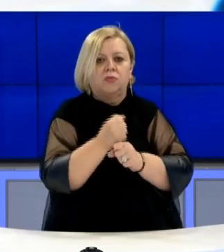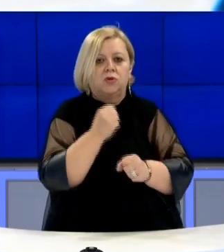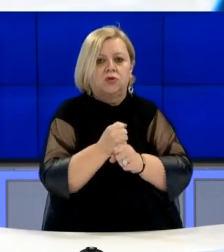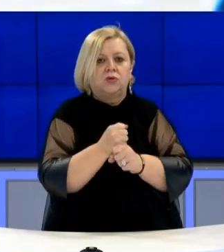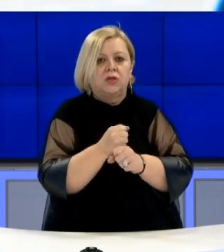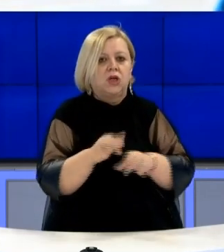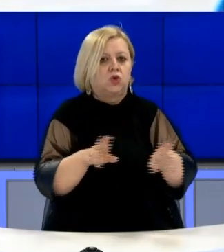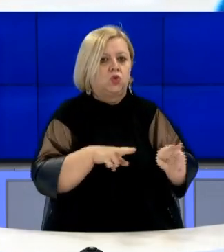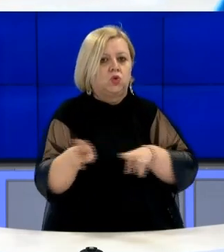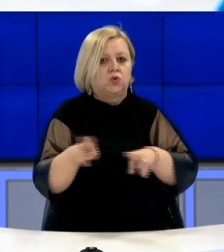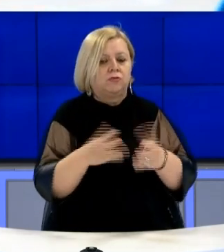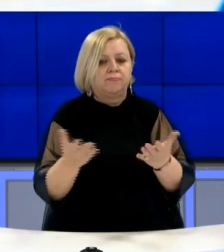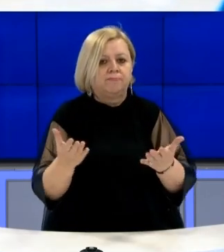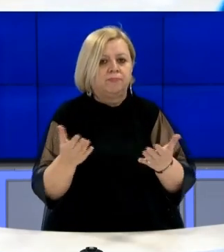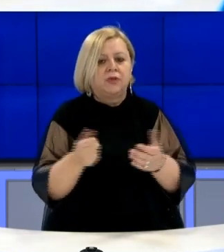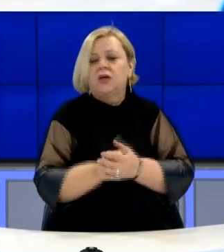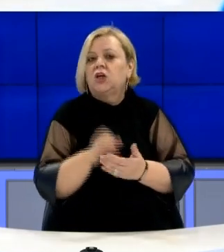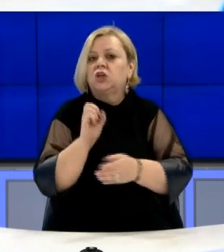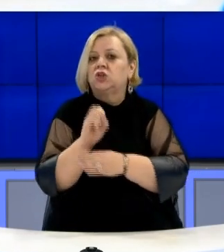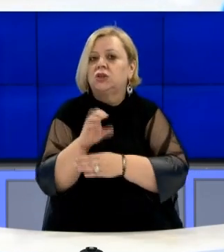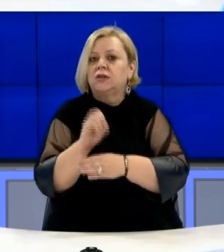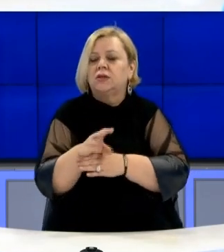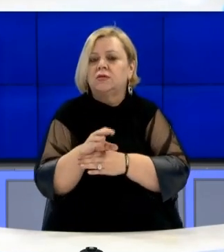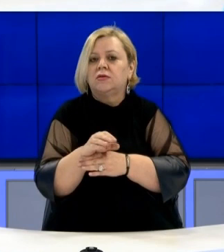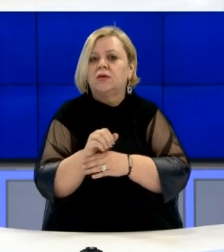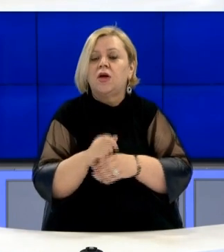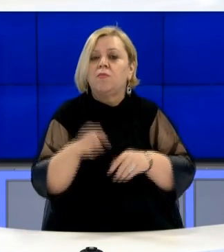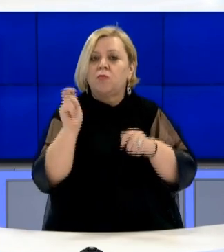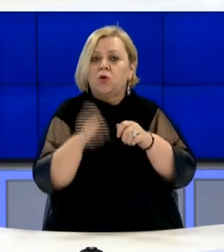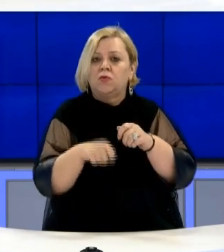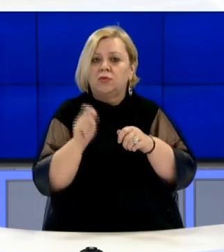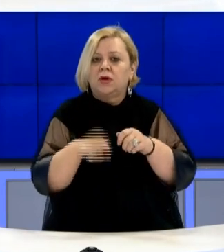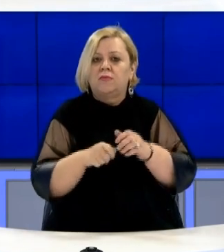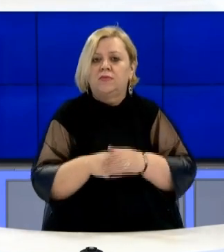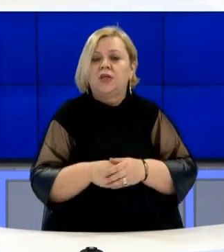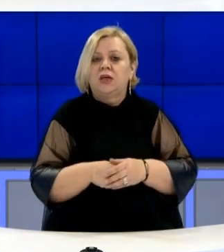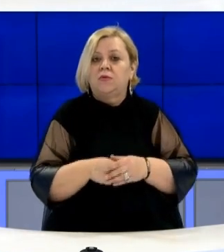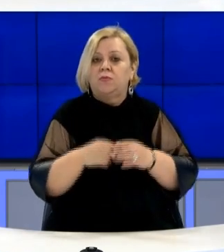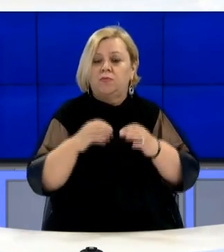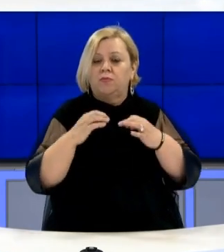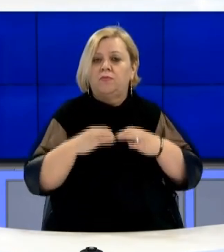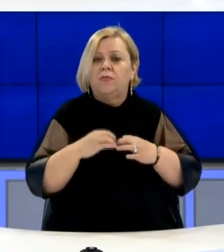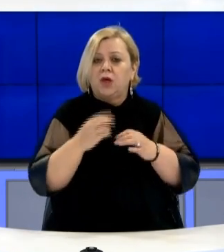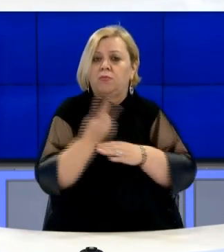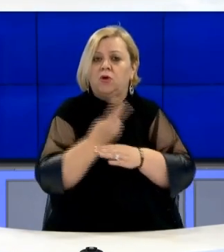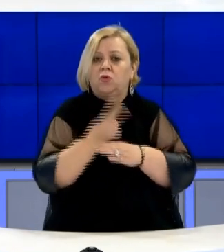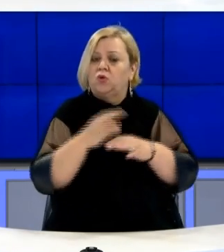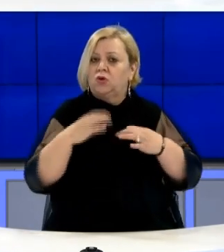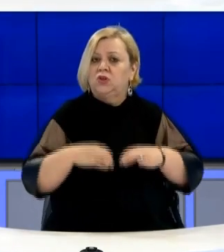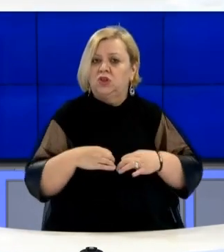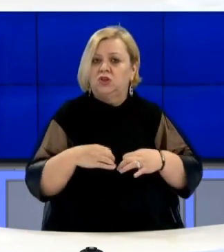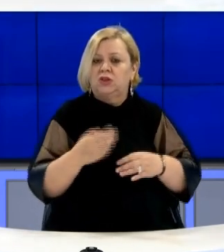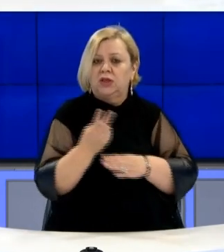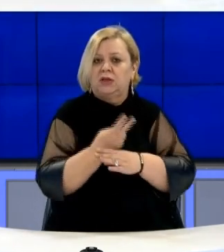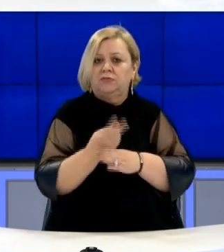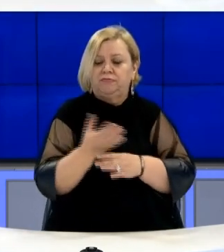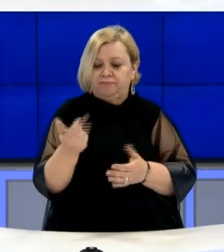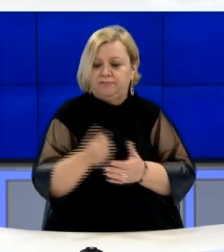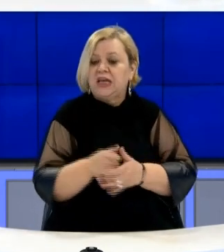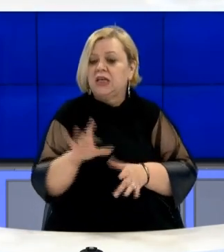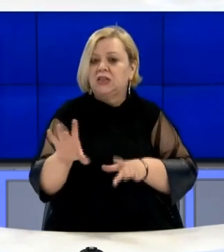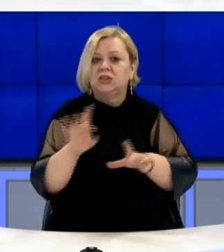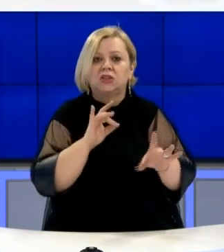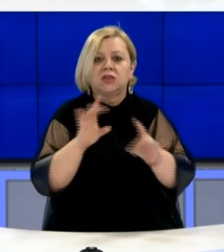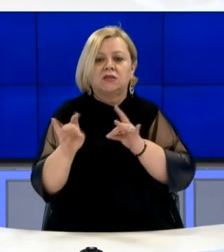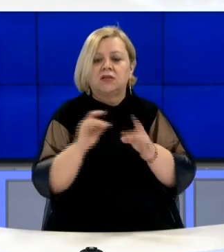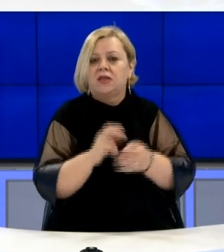gjithësorit, për katsisht këshillit prokurorial të Kosovës dhe prokurorit të shtetit. Në reagim tuhet se krye prokurori shtetit zgjidhe